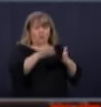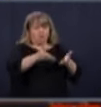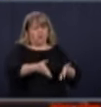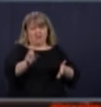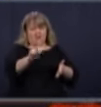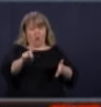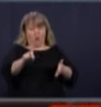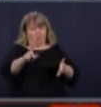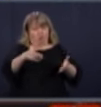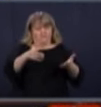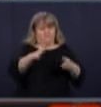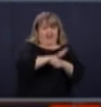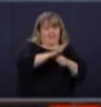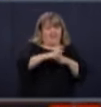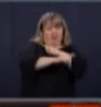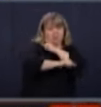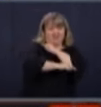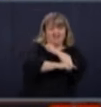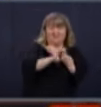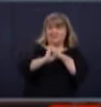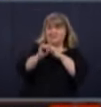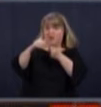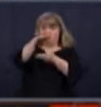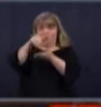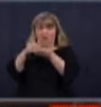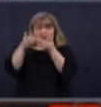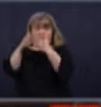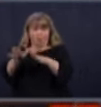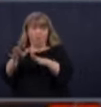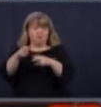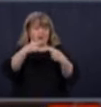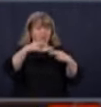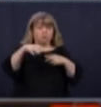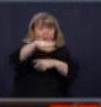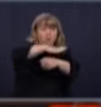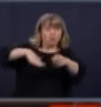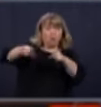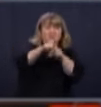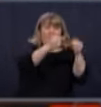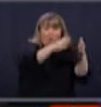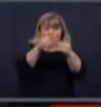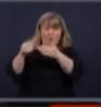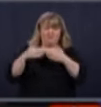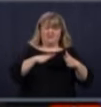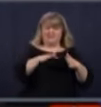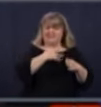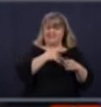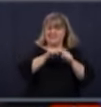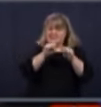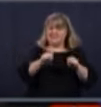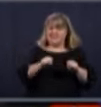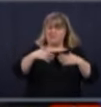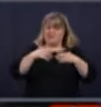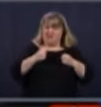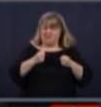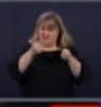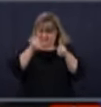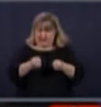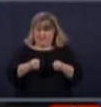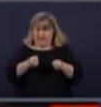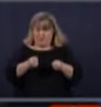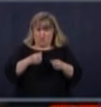en région, vous allez déconfiner en Montréal. Est-ce que le réseau va être capable d'absorber tout ça? Il pas un risque? D'abord, il une logique, là. C'est qu